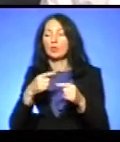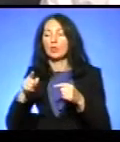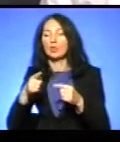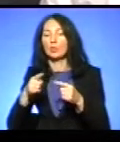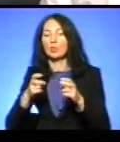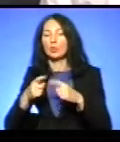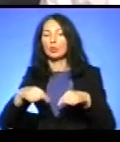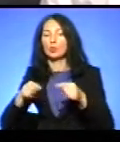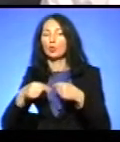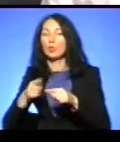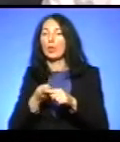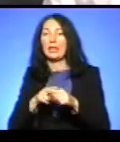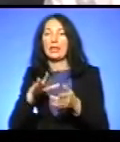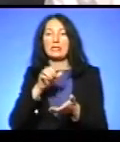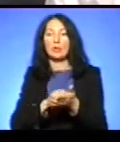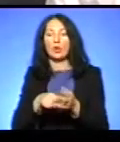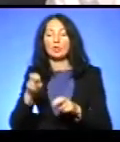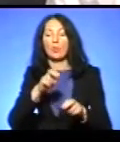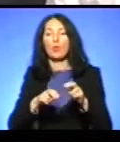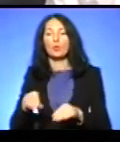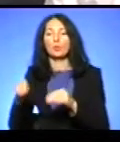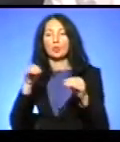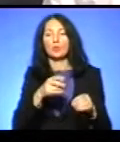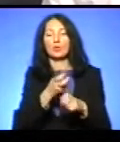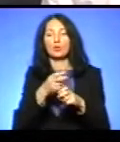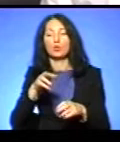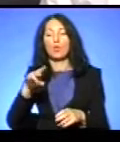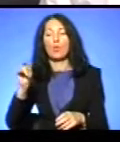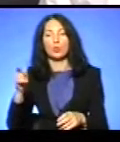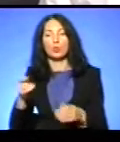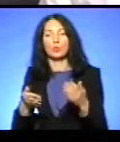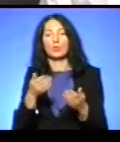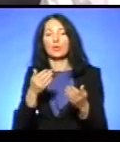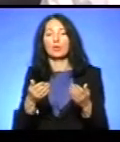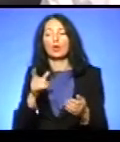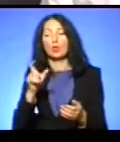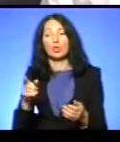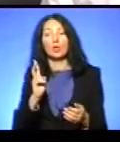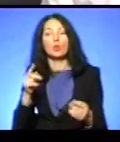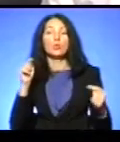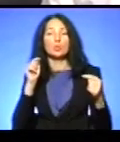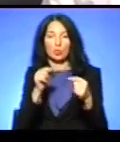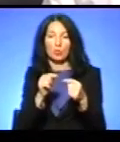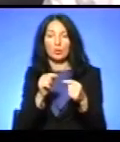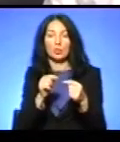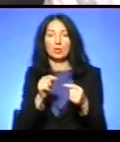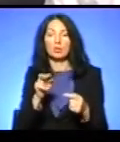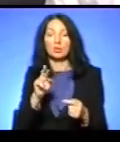кісткового мозку. Далі, якщо людина має щастя комусь підійти, як